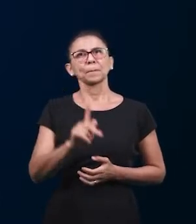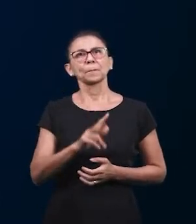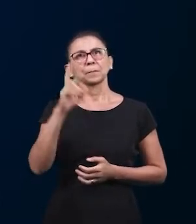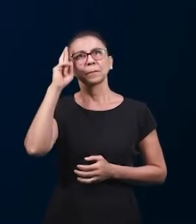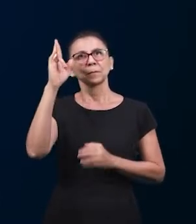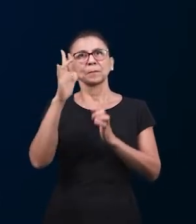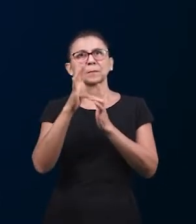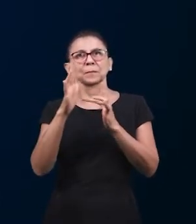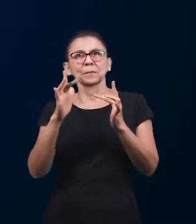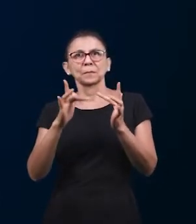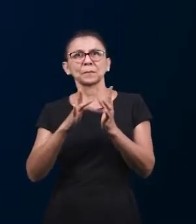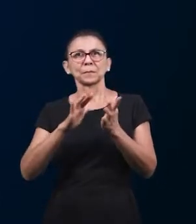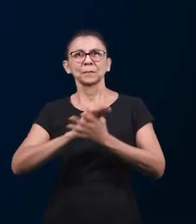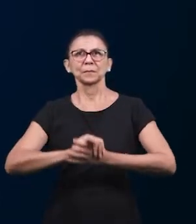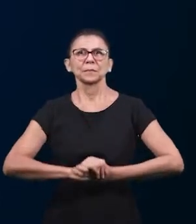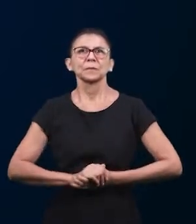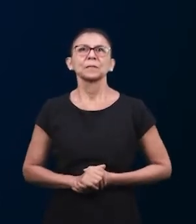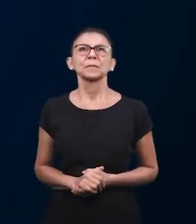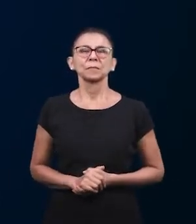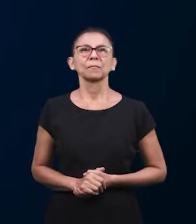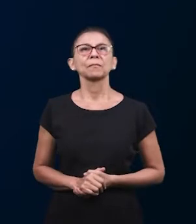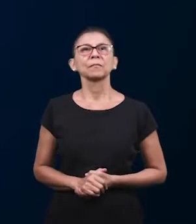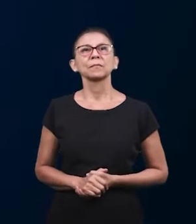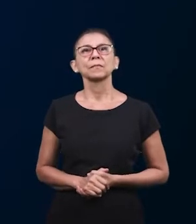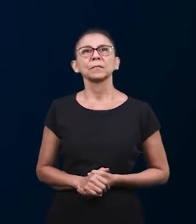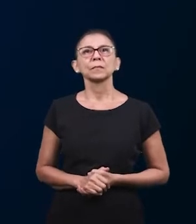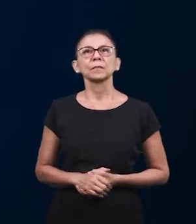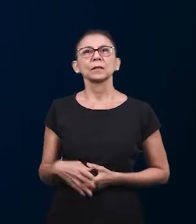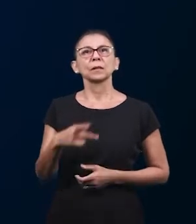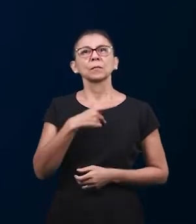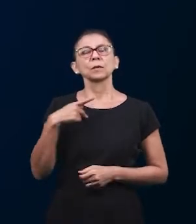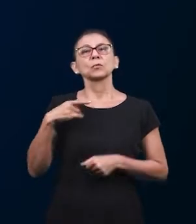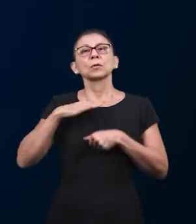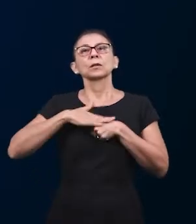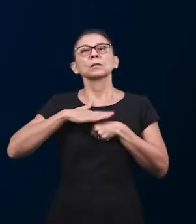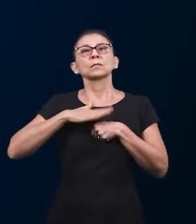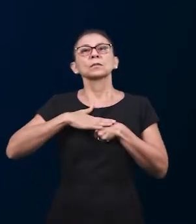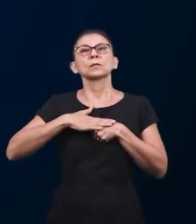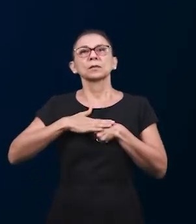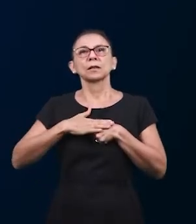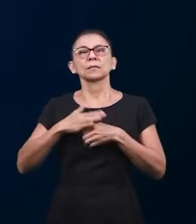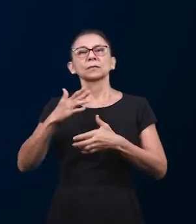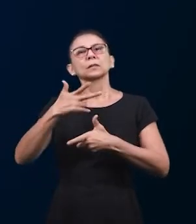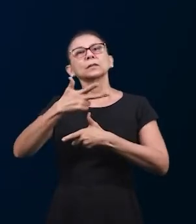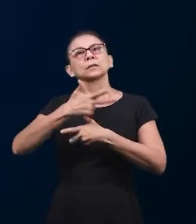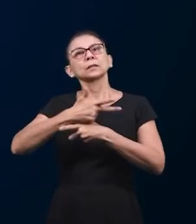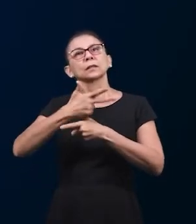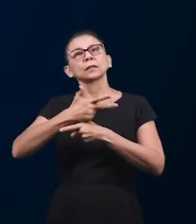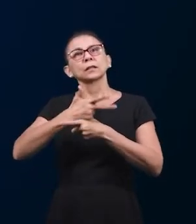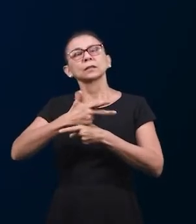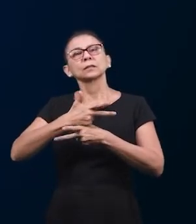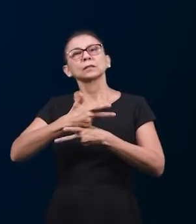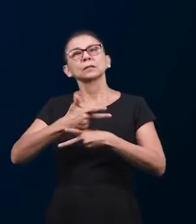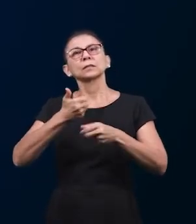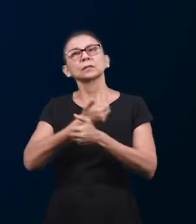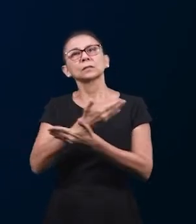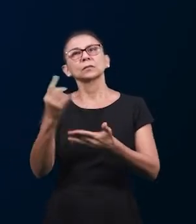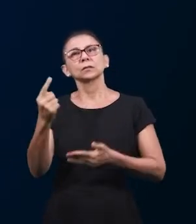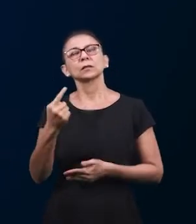пастор Аэлис Филиппе Урбино Конч из Никарагуа. Я хотел бы поприветствовать всех наших братьев, пасторов,